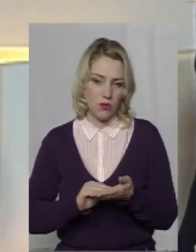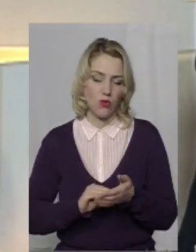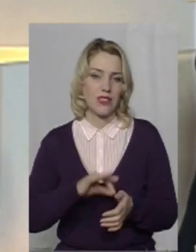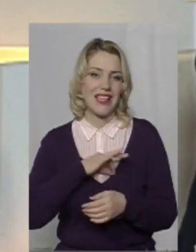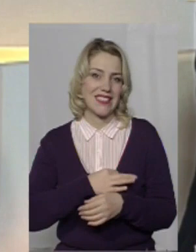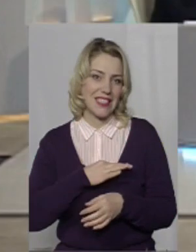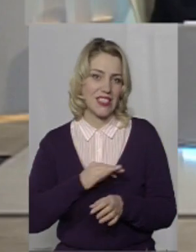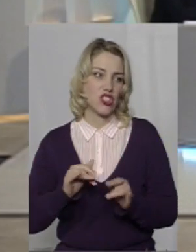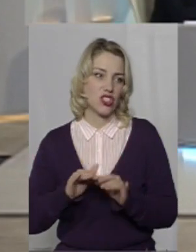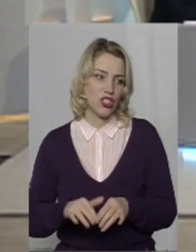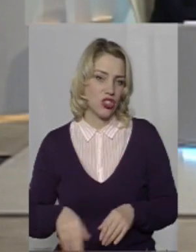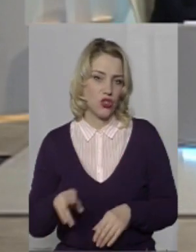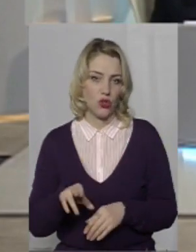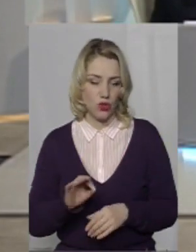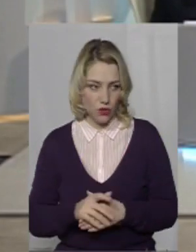слідчі дії.